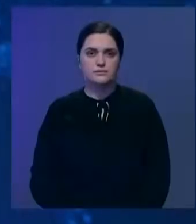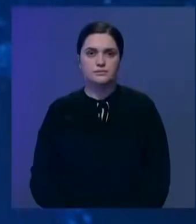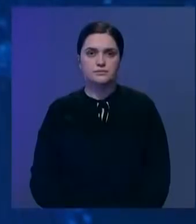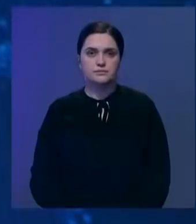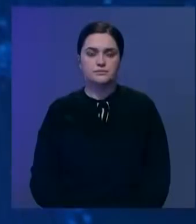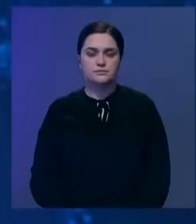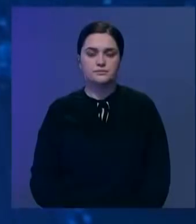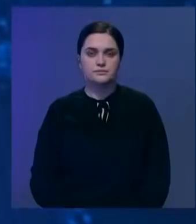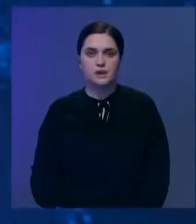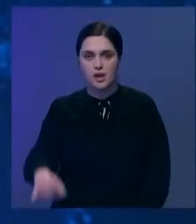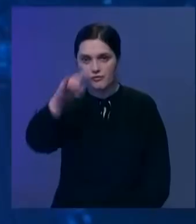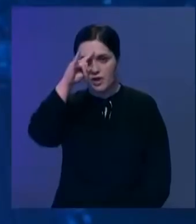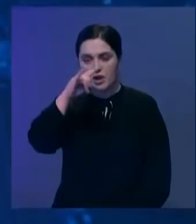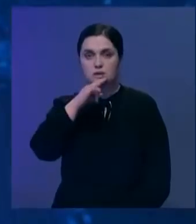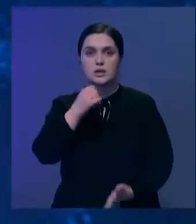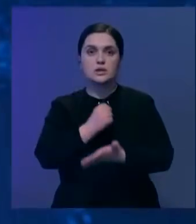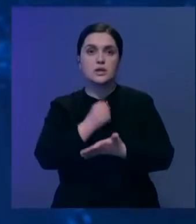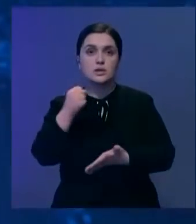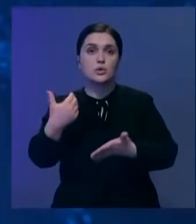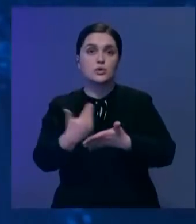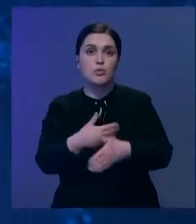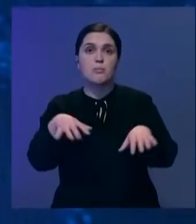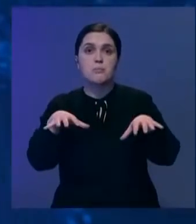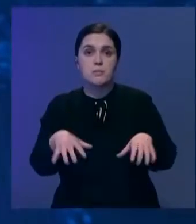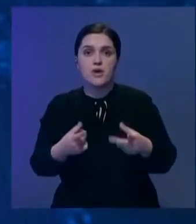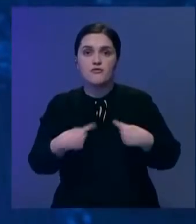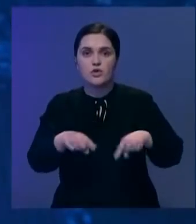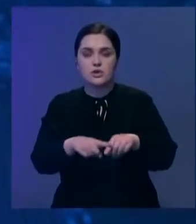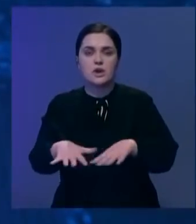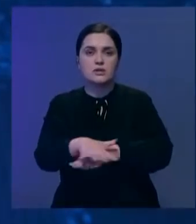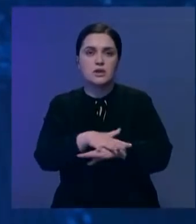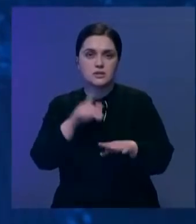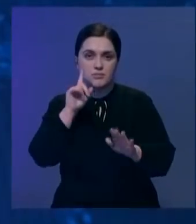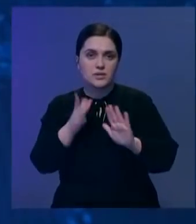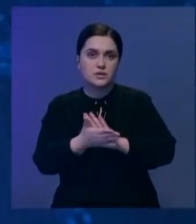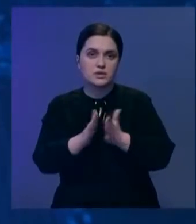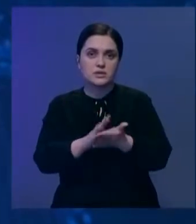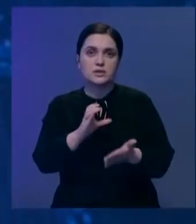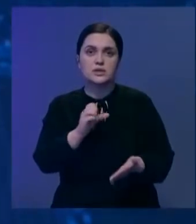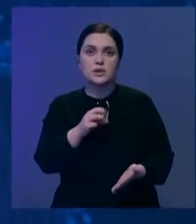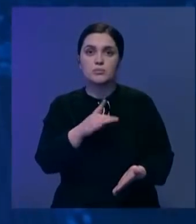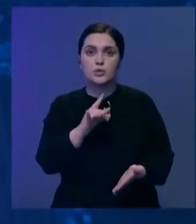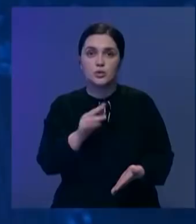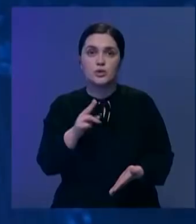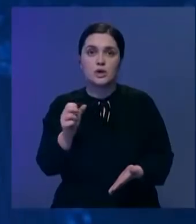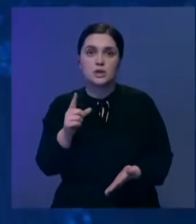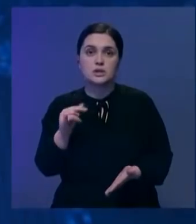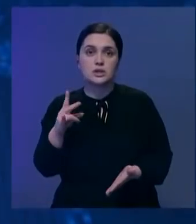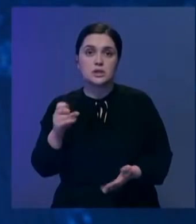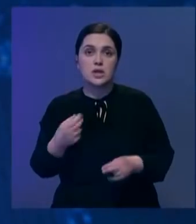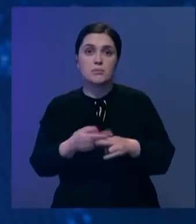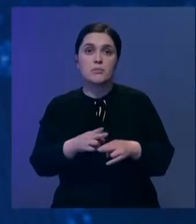Продолжим выпуск. Казахстане назначен новый председатель фонда национального благосостояния Самрук Казна. Им стал Алмаз Адам